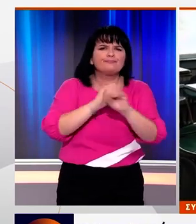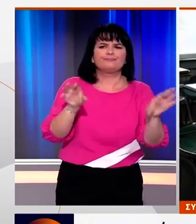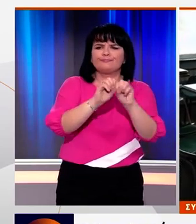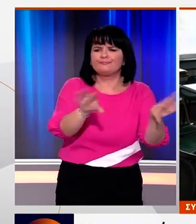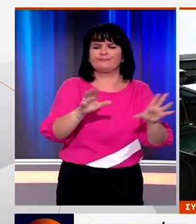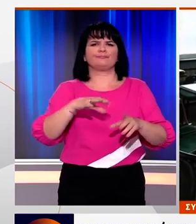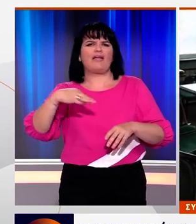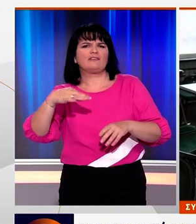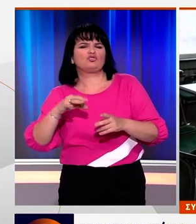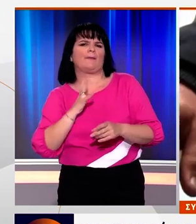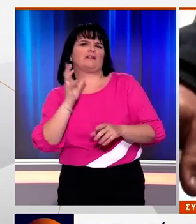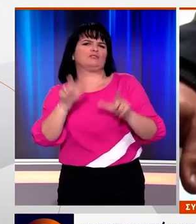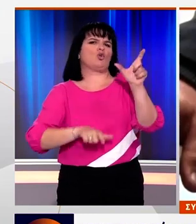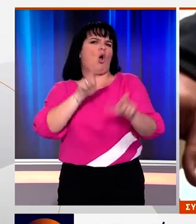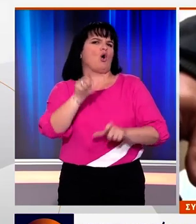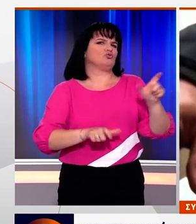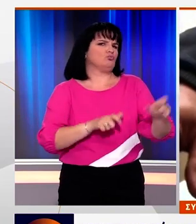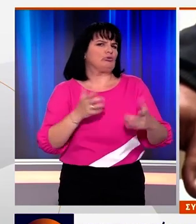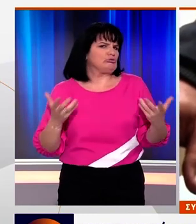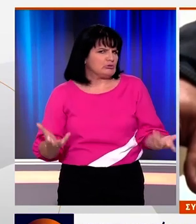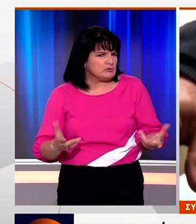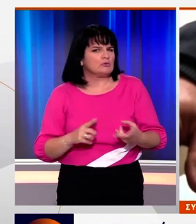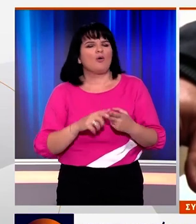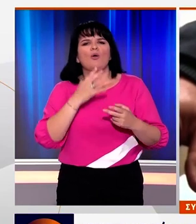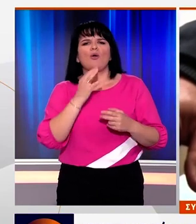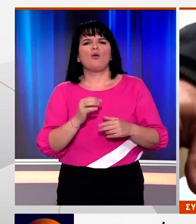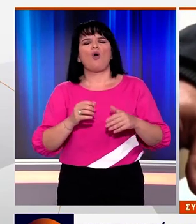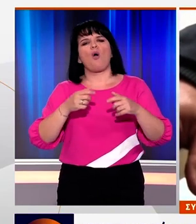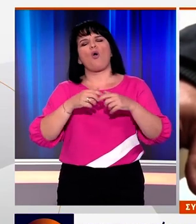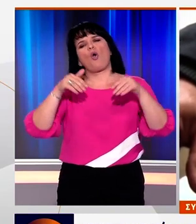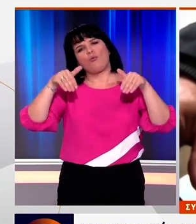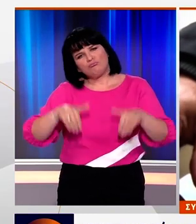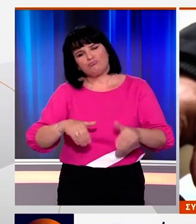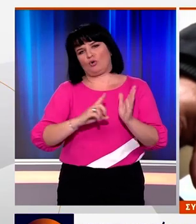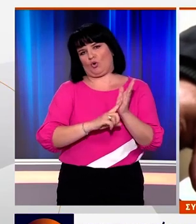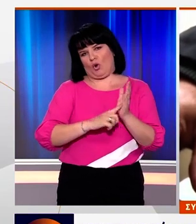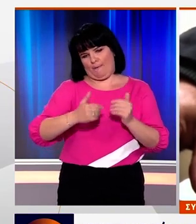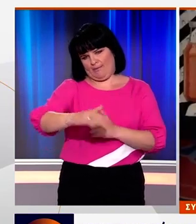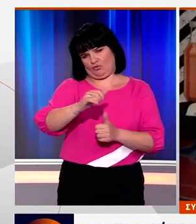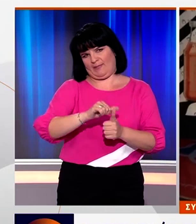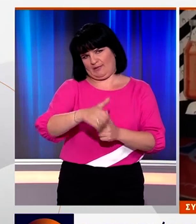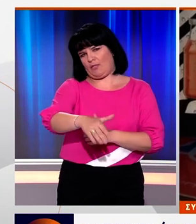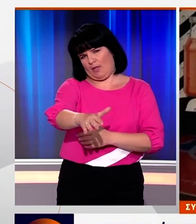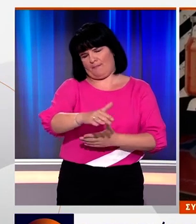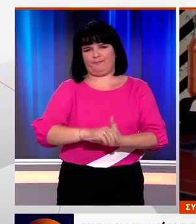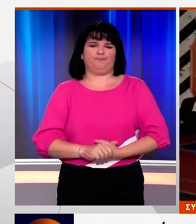ενημέρωση και την ευαισθητοποίηση των πολιτών εν ώψη της καθολικής εφαρμογής του νόμου τους επόμενους μήνες.